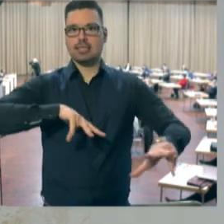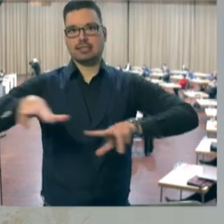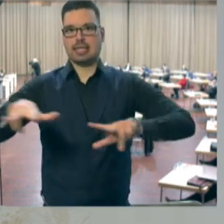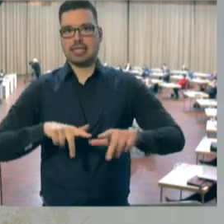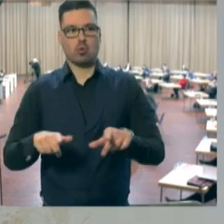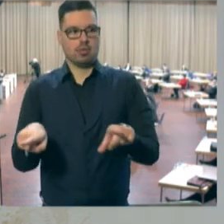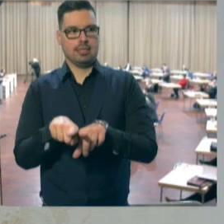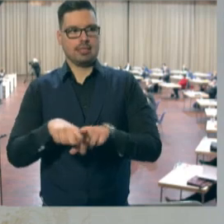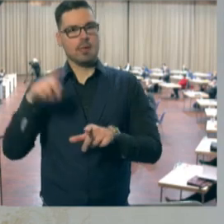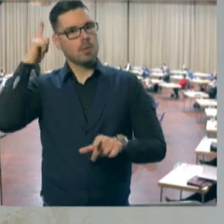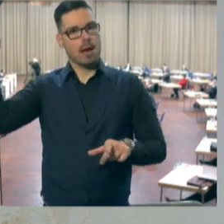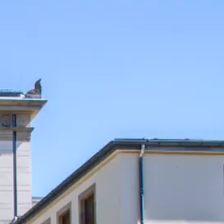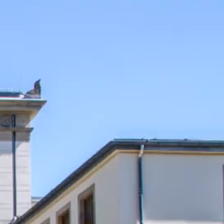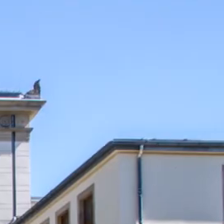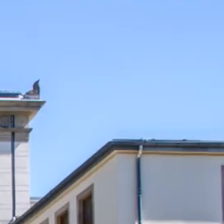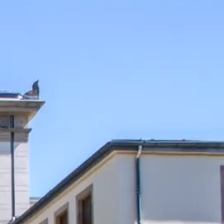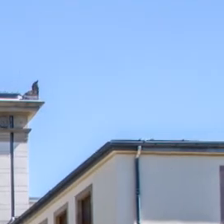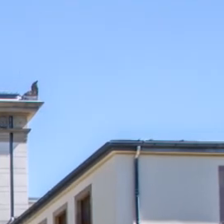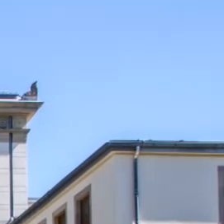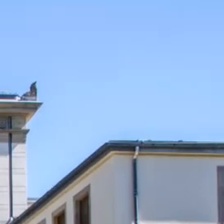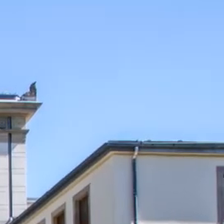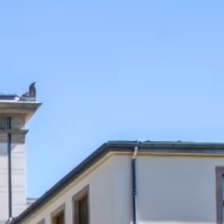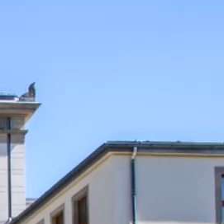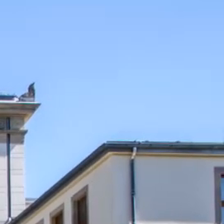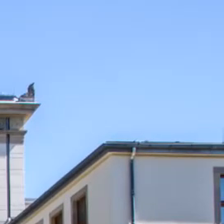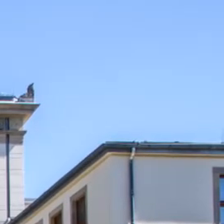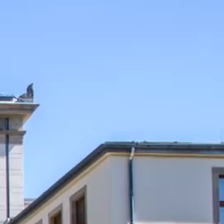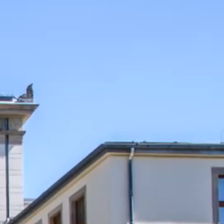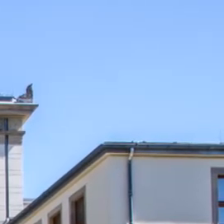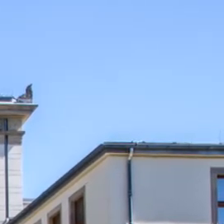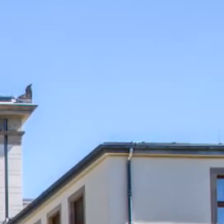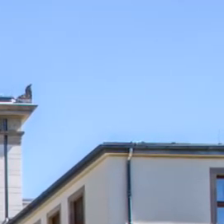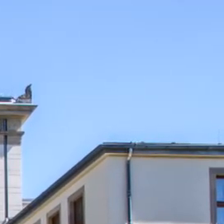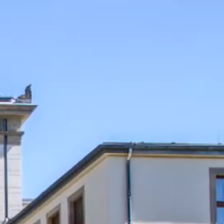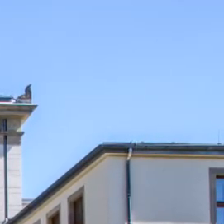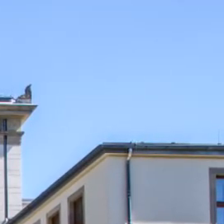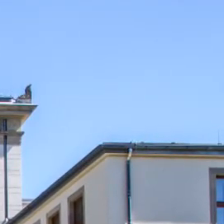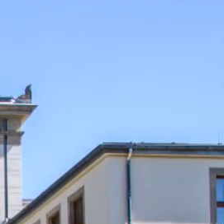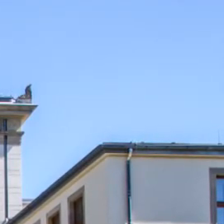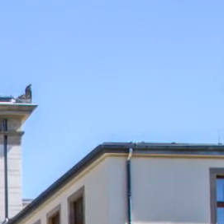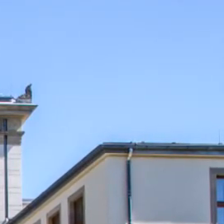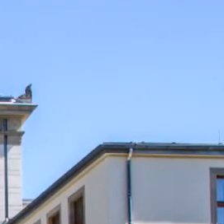genauso sieht und auch die Mehrheit in diesem Haus. Geht an, das commerce haben. haben Untertitelung